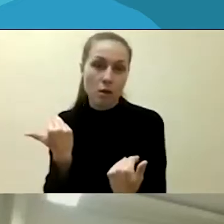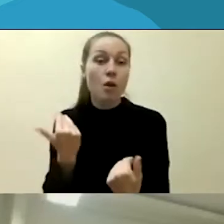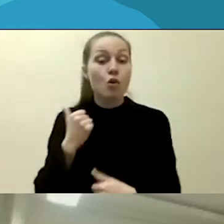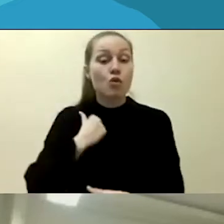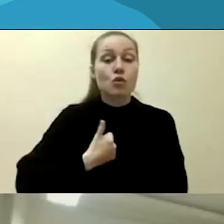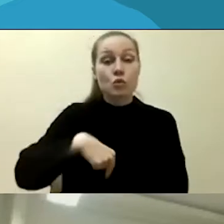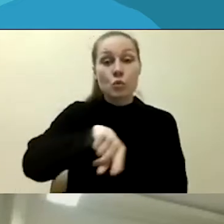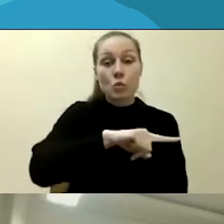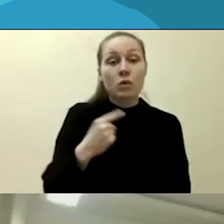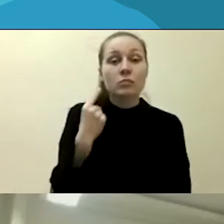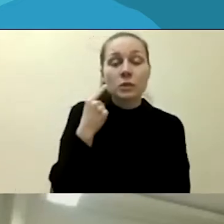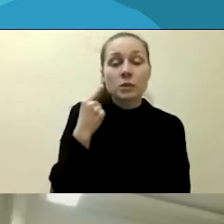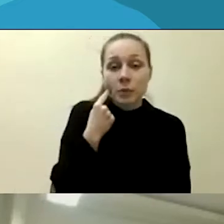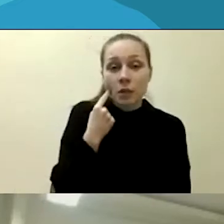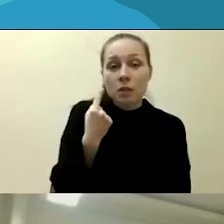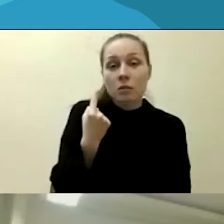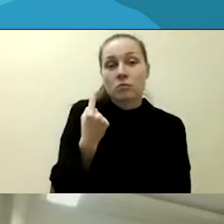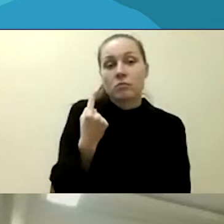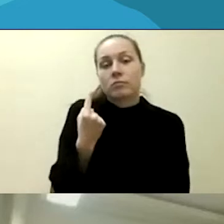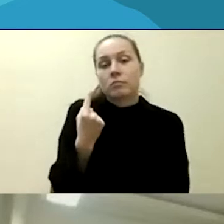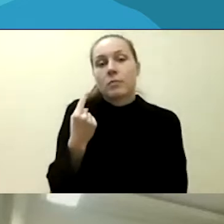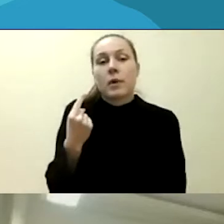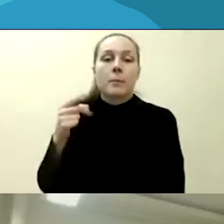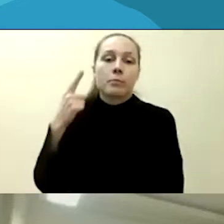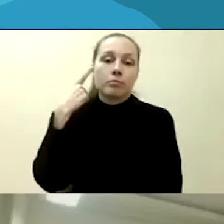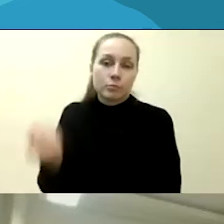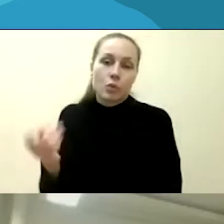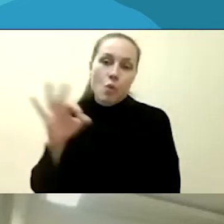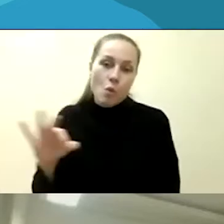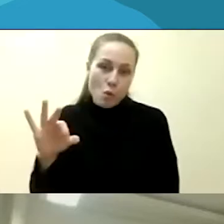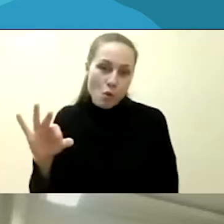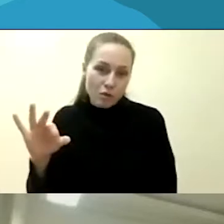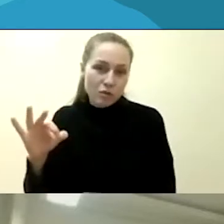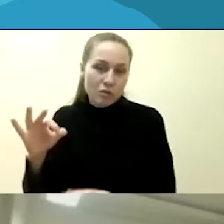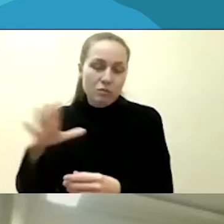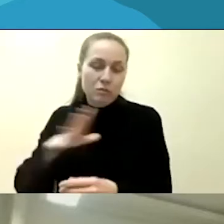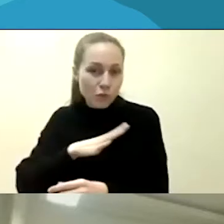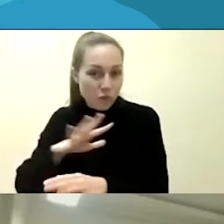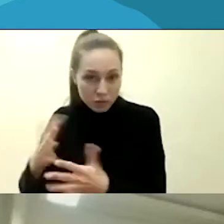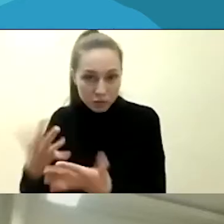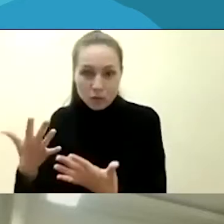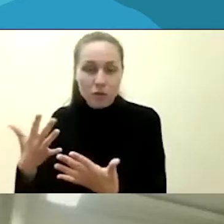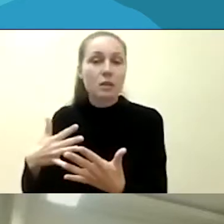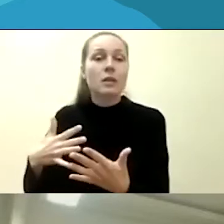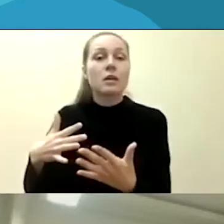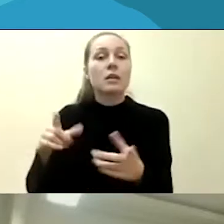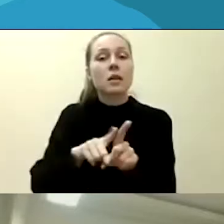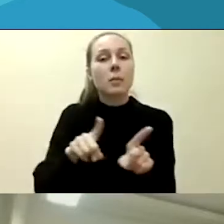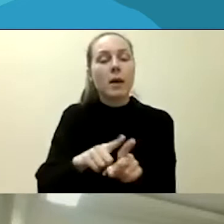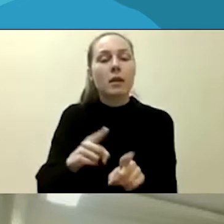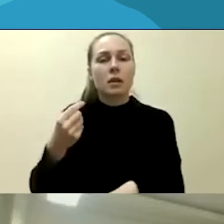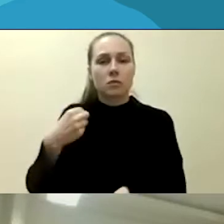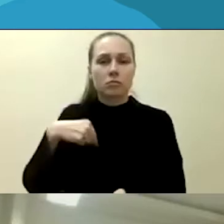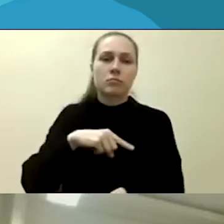gėdėjasi pranešti apie tokius įvykius ir jie bijo pripažinti savo pažeidžiamumą.